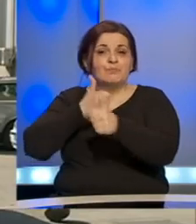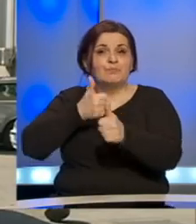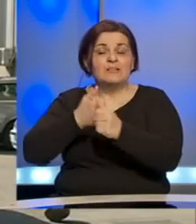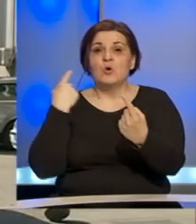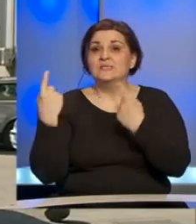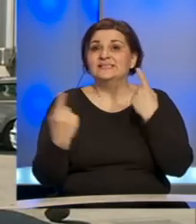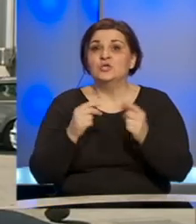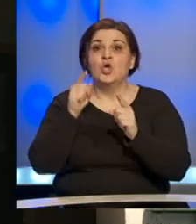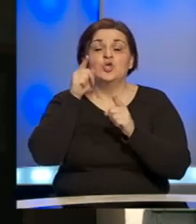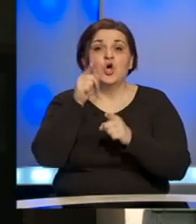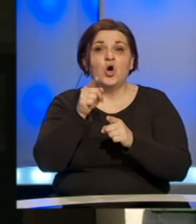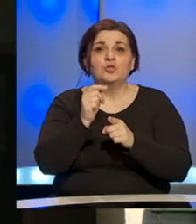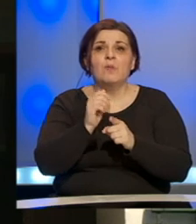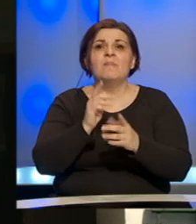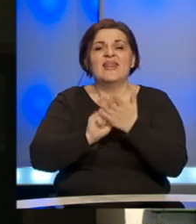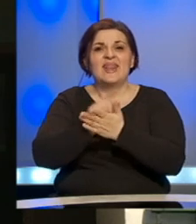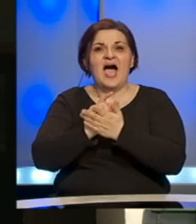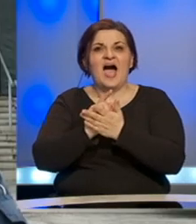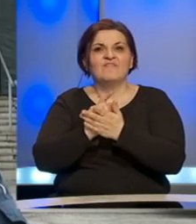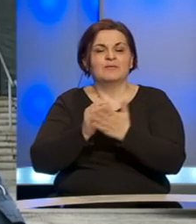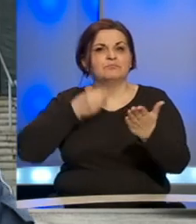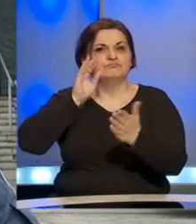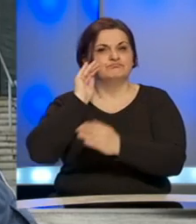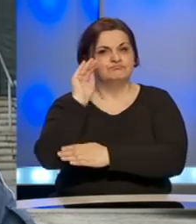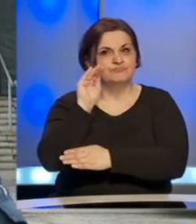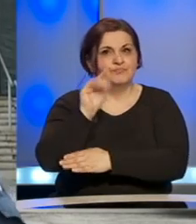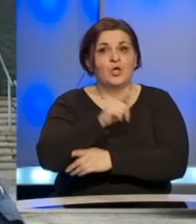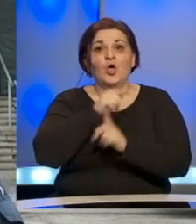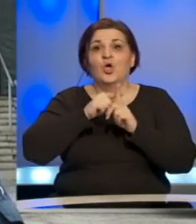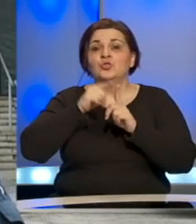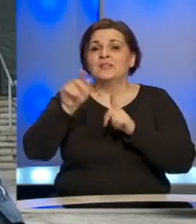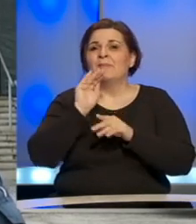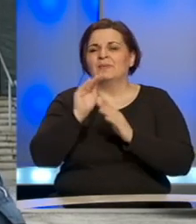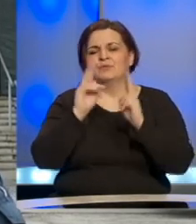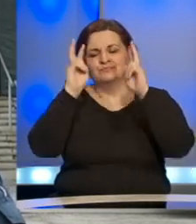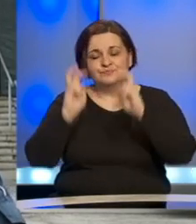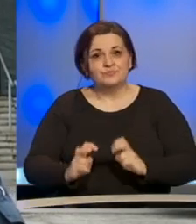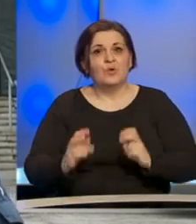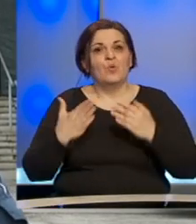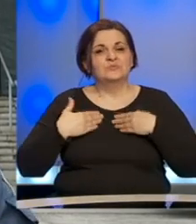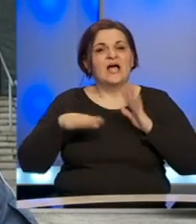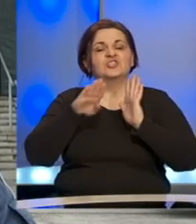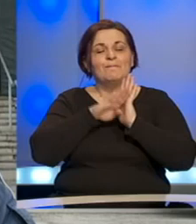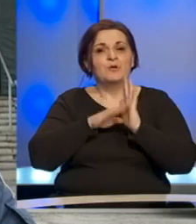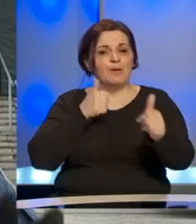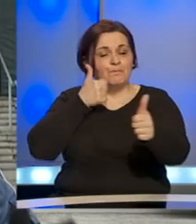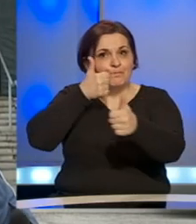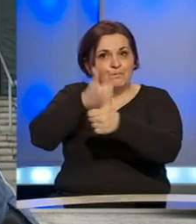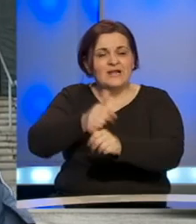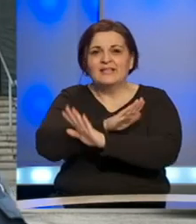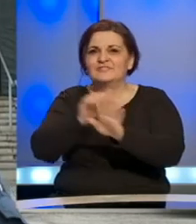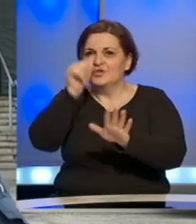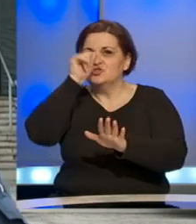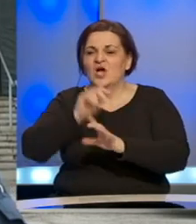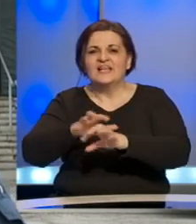situaciju i o tome vas blagovremeno izvještavamo. Do tada preporuka da ostanete uz naš program, pratite sve